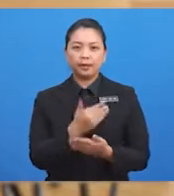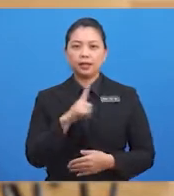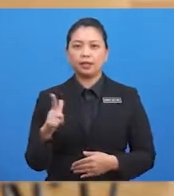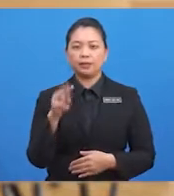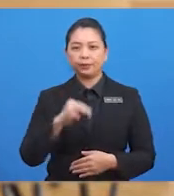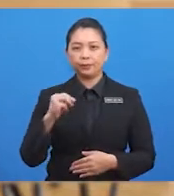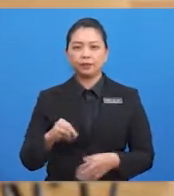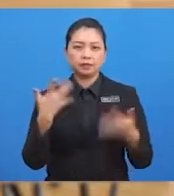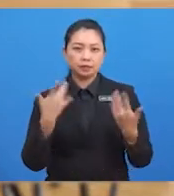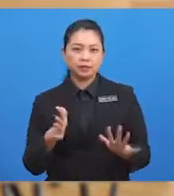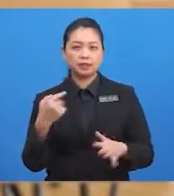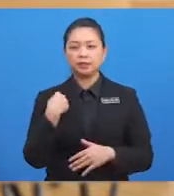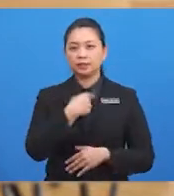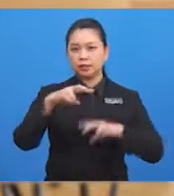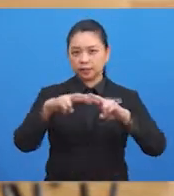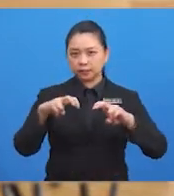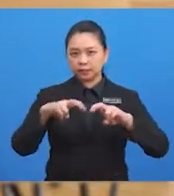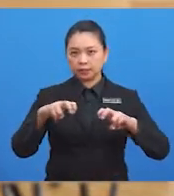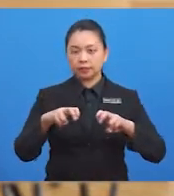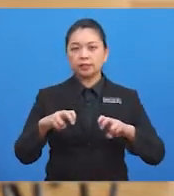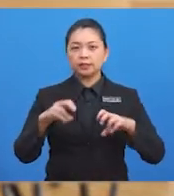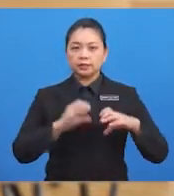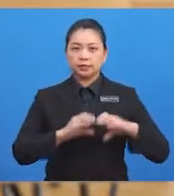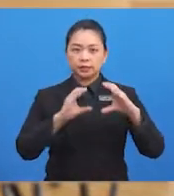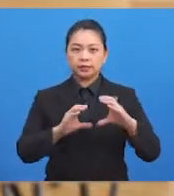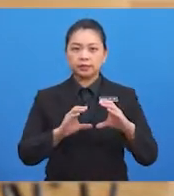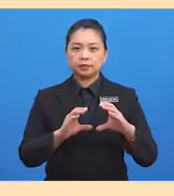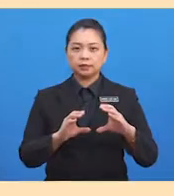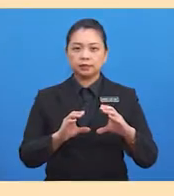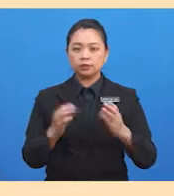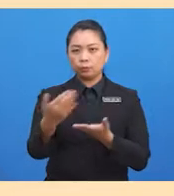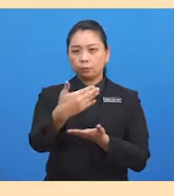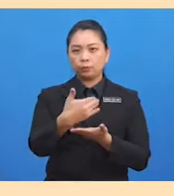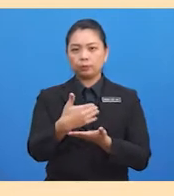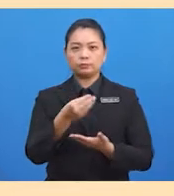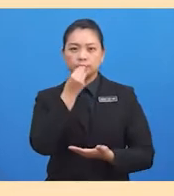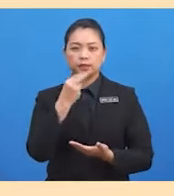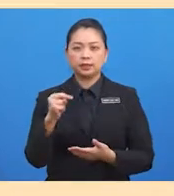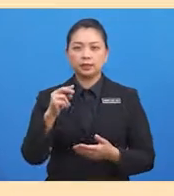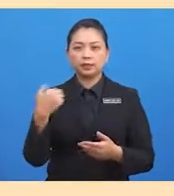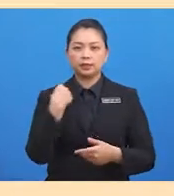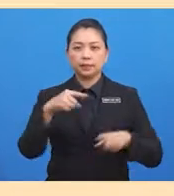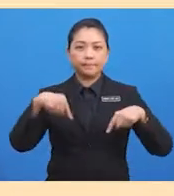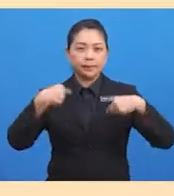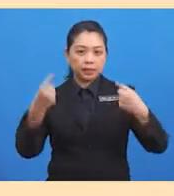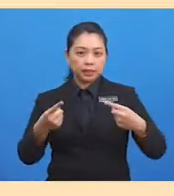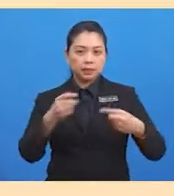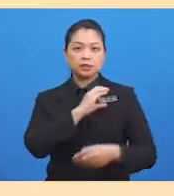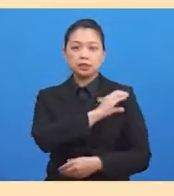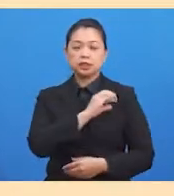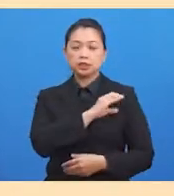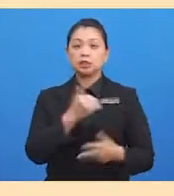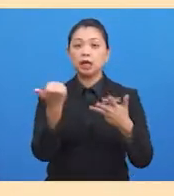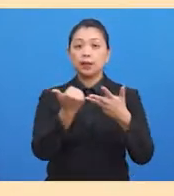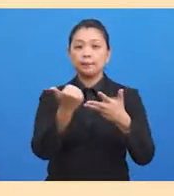mengkaji cara pengumpulan makanan manusia zaman prasejarah, kita pergi ke ciri keempat hari ini, iaitu